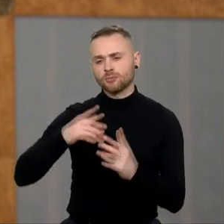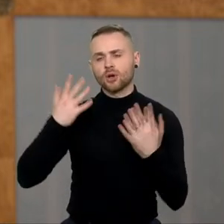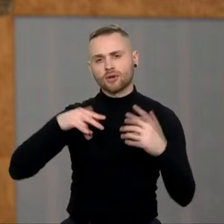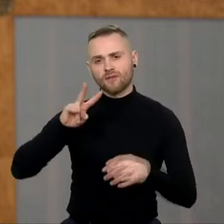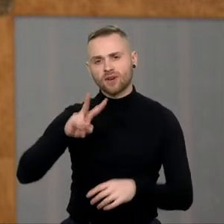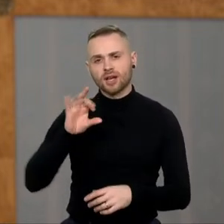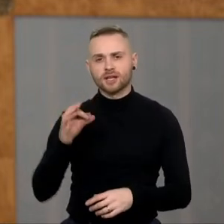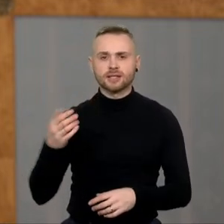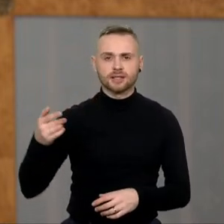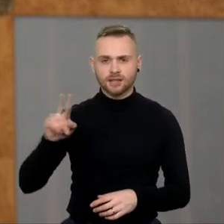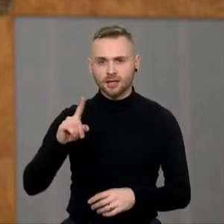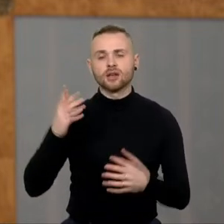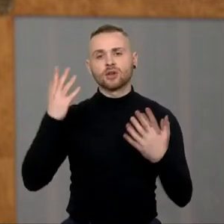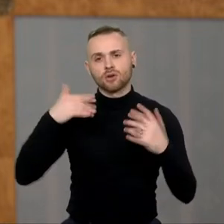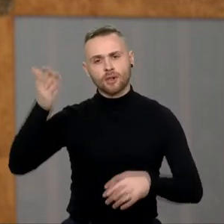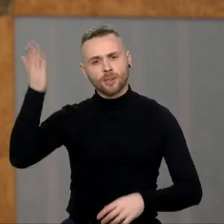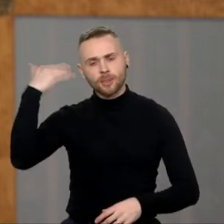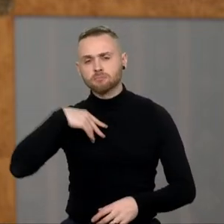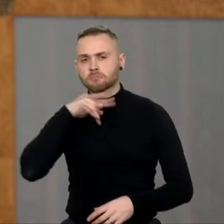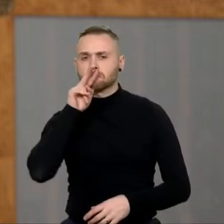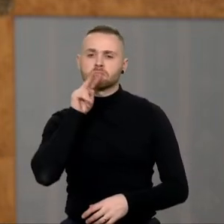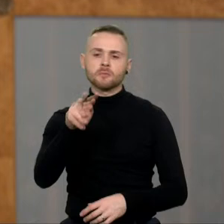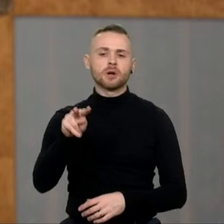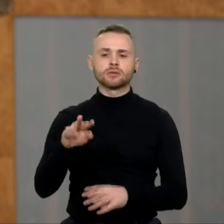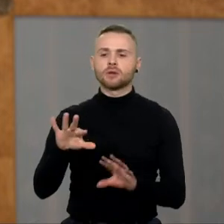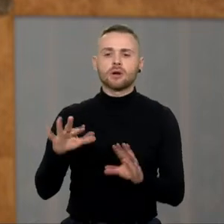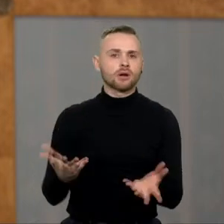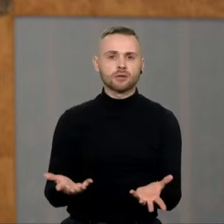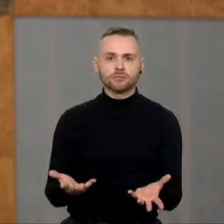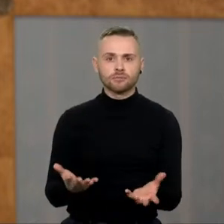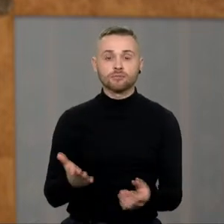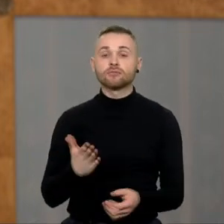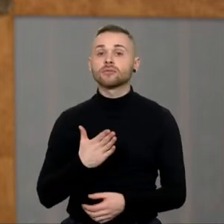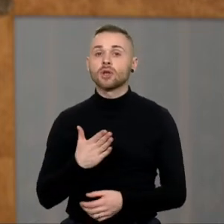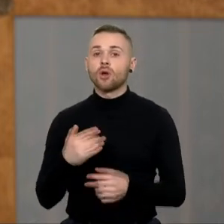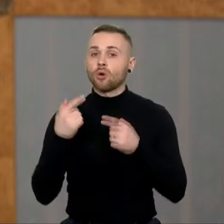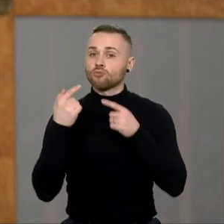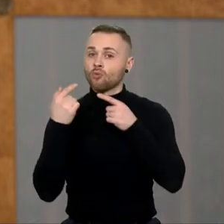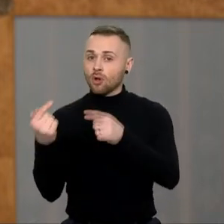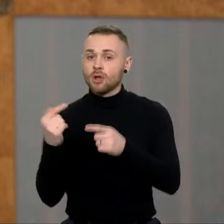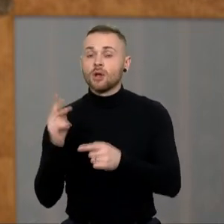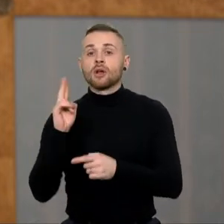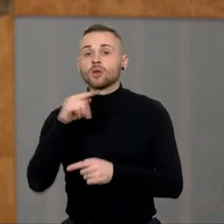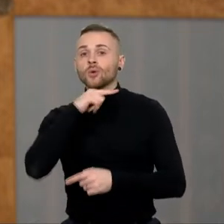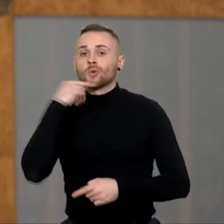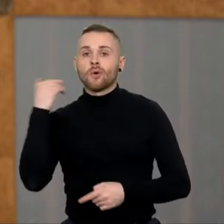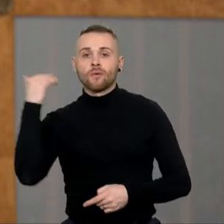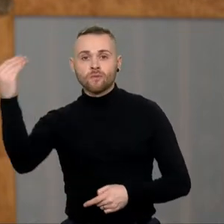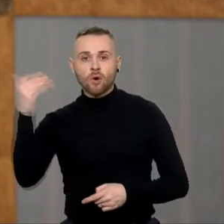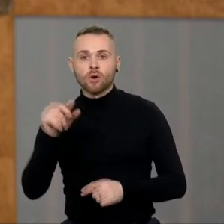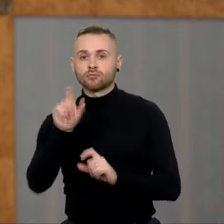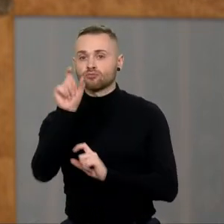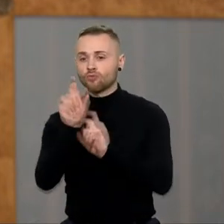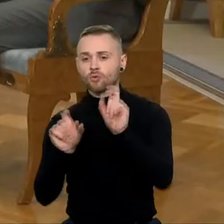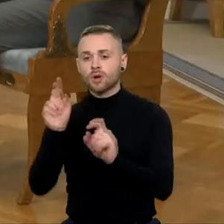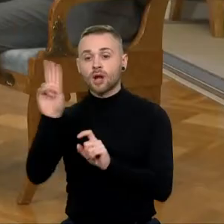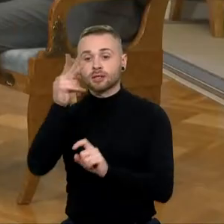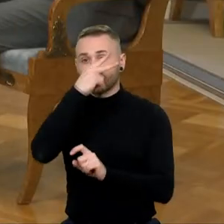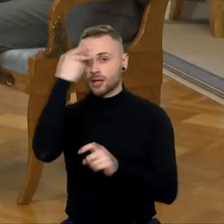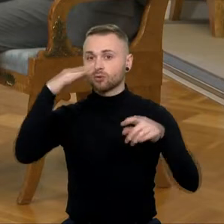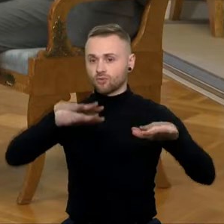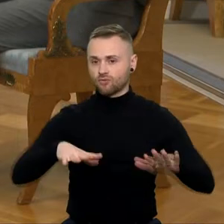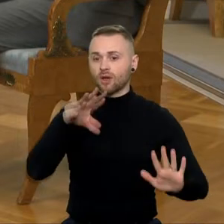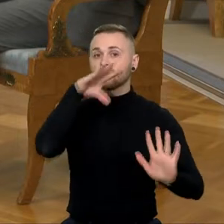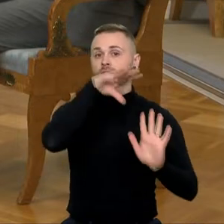departamentas jau senokai atkreipė dėmesį į tai, kad mūsų opozicijos veikėjai, rusijos opozicijos veikėjai esanti šia Lietuvoje